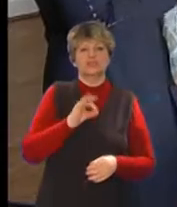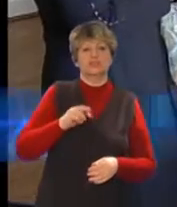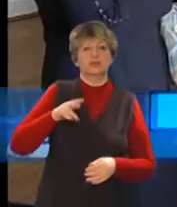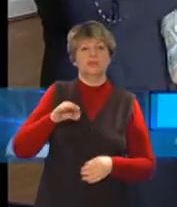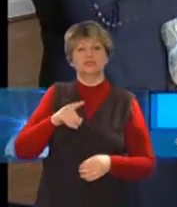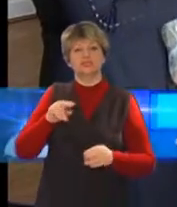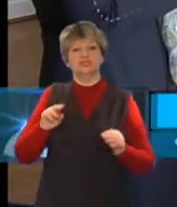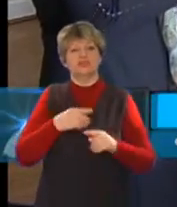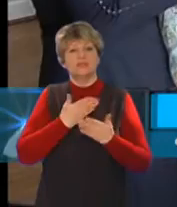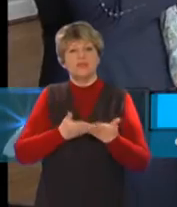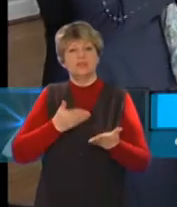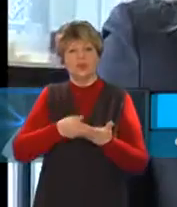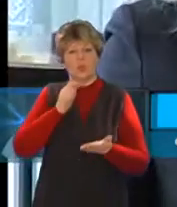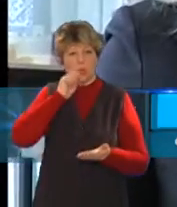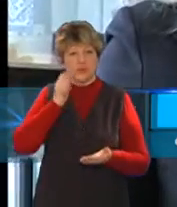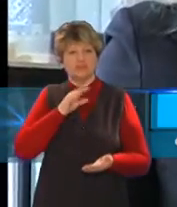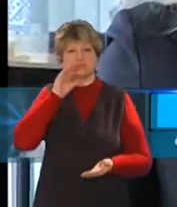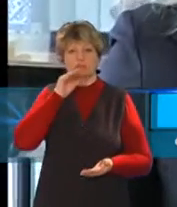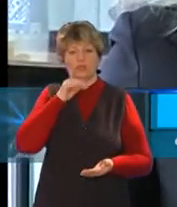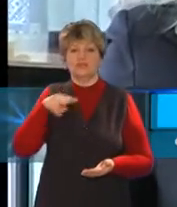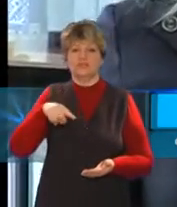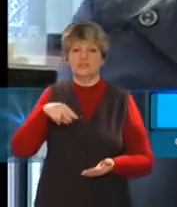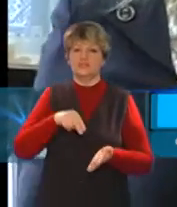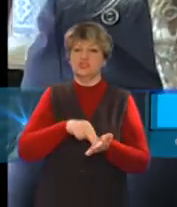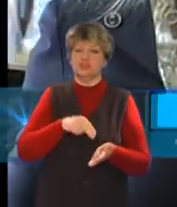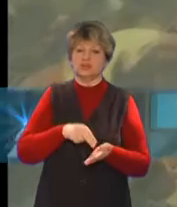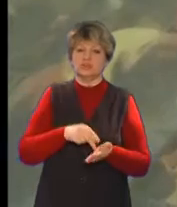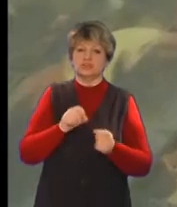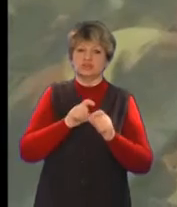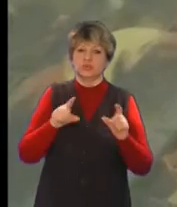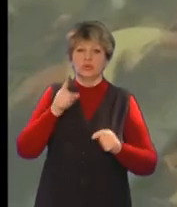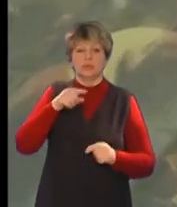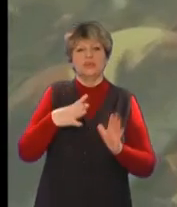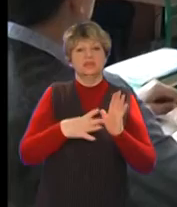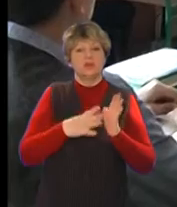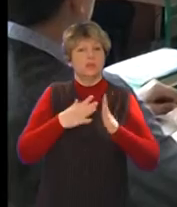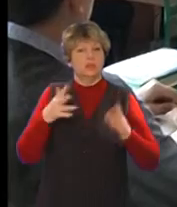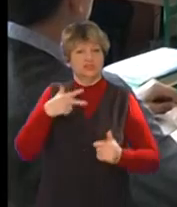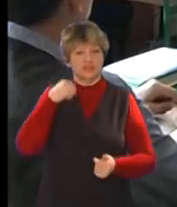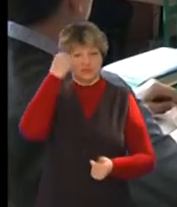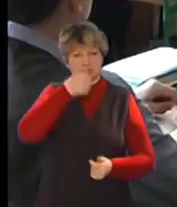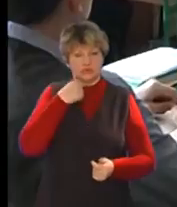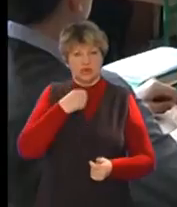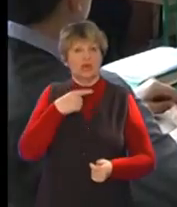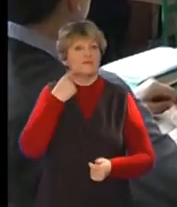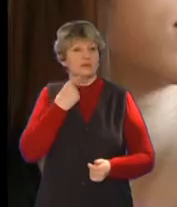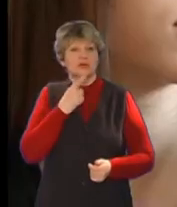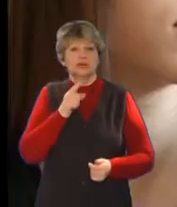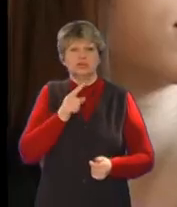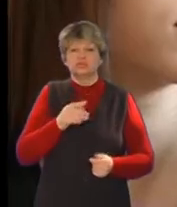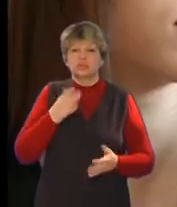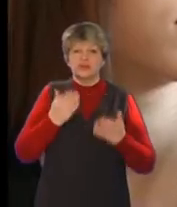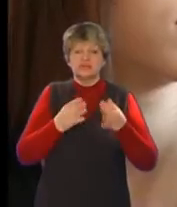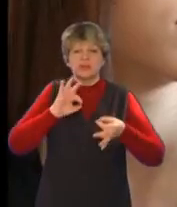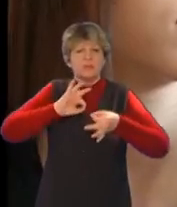Оксана Мельниченко викладає українську мову та літературу в Черкаській гімназії номер 9 більше 30 років. Запевняє,